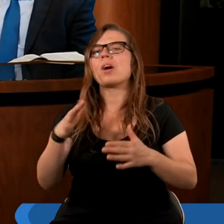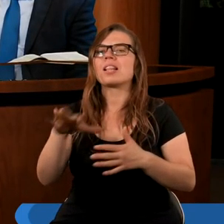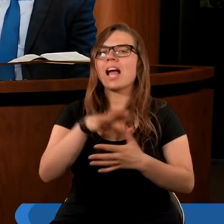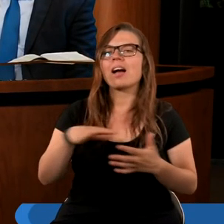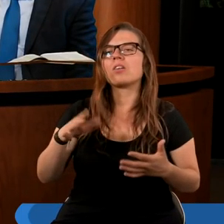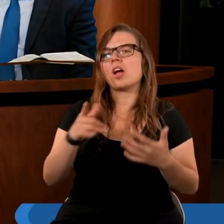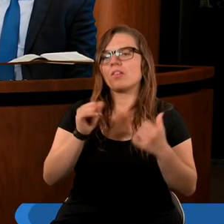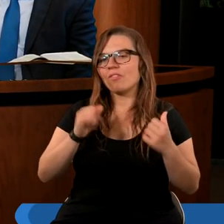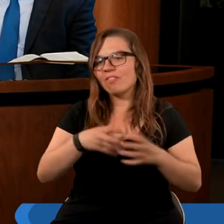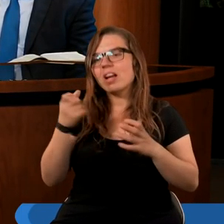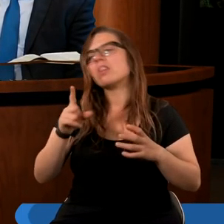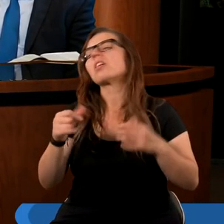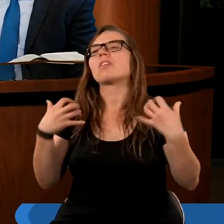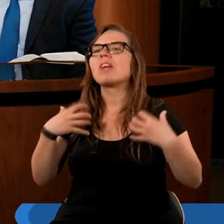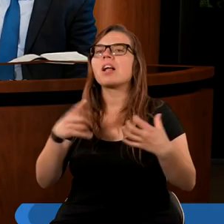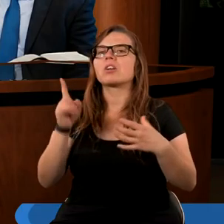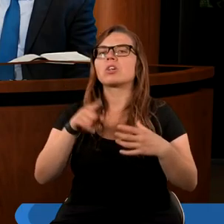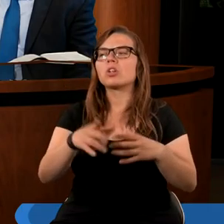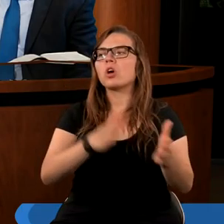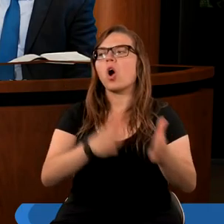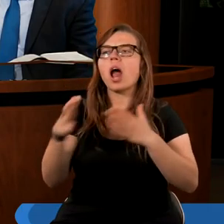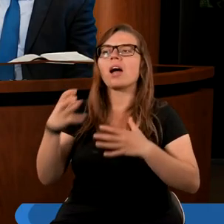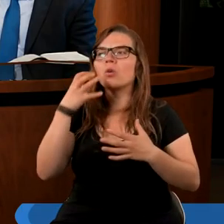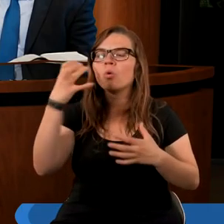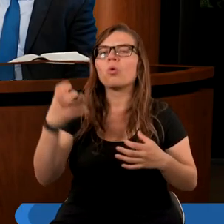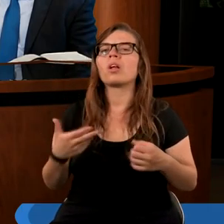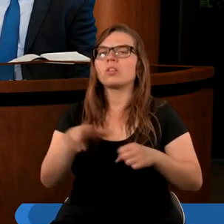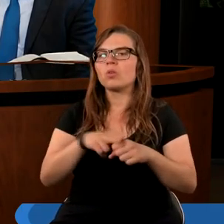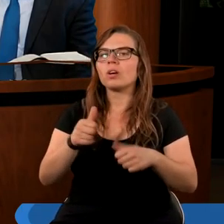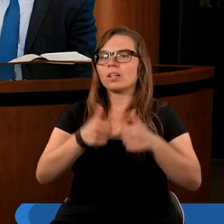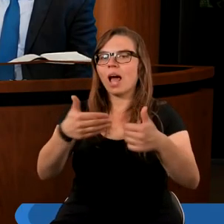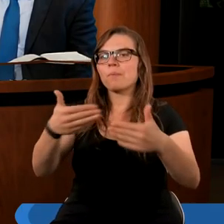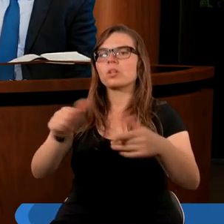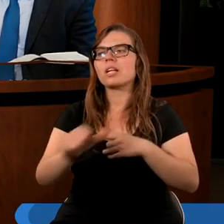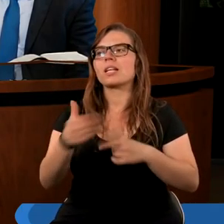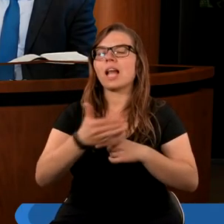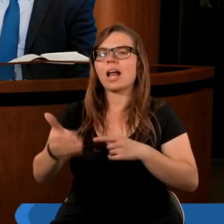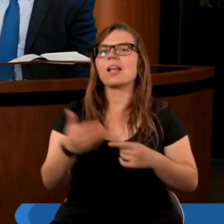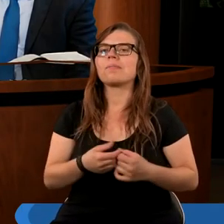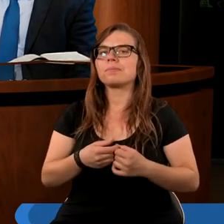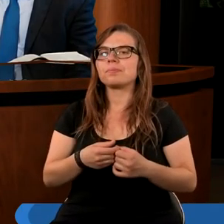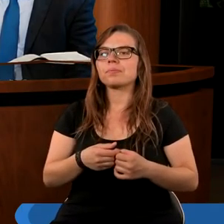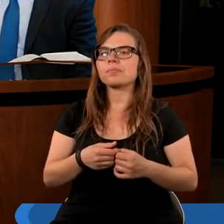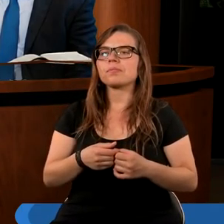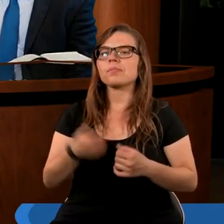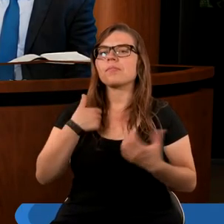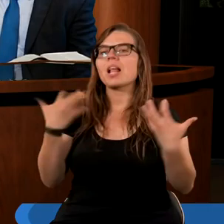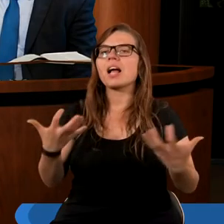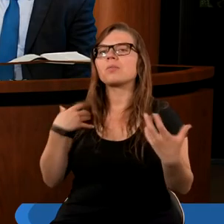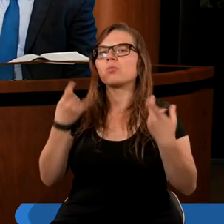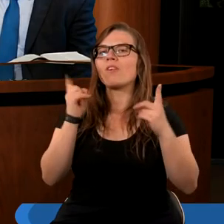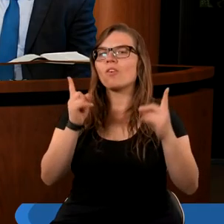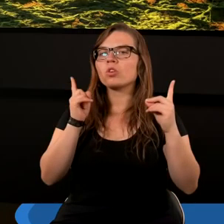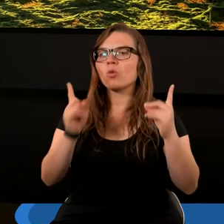wyłania się zwierzę, czyli kolejne królestwo. Kolejna potęga. Ja chciałbym